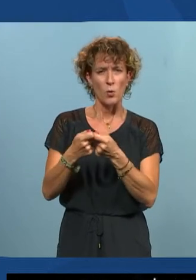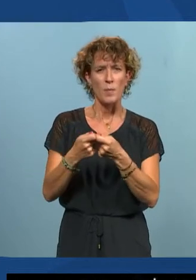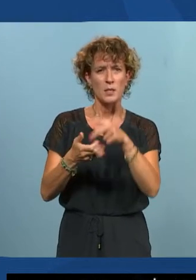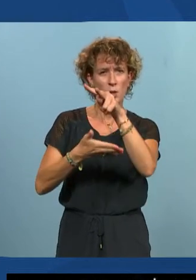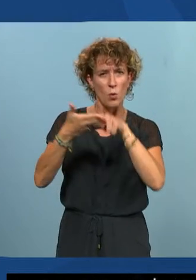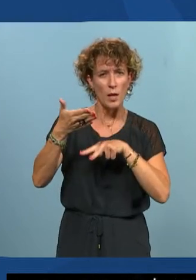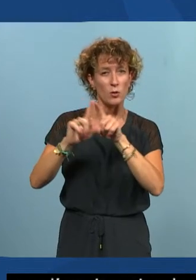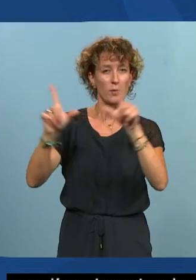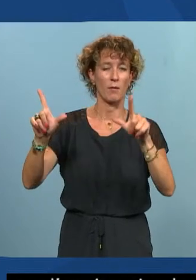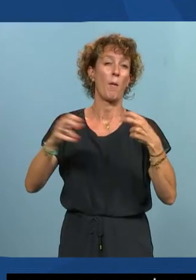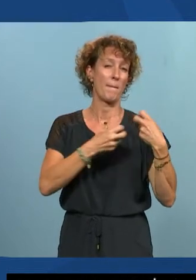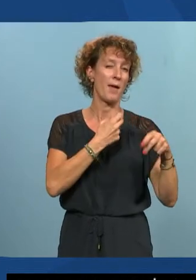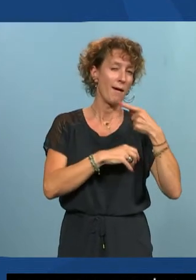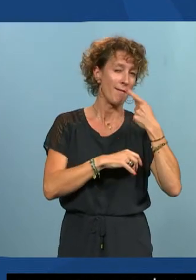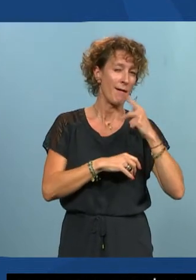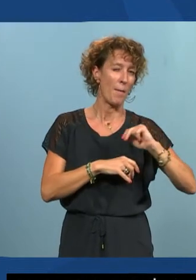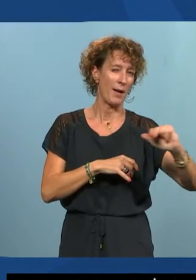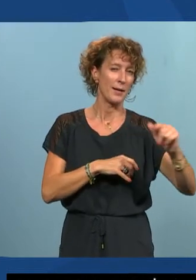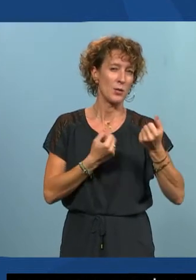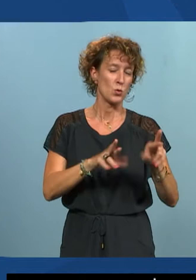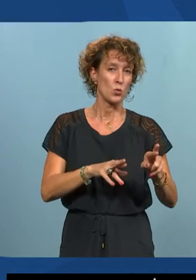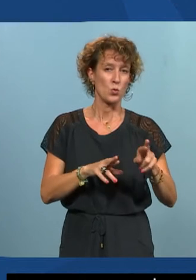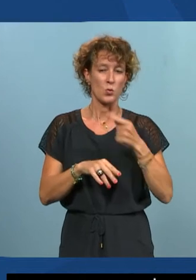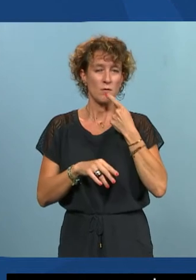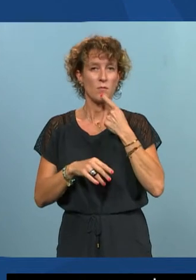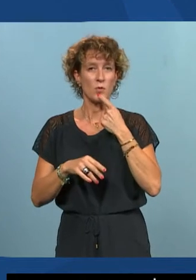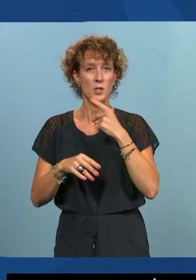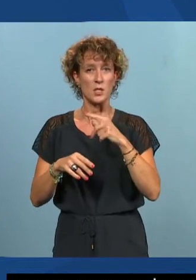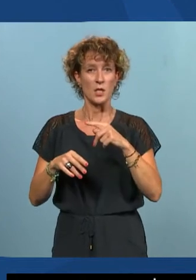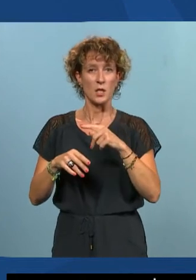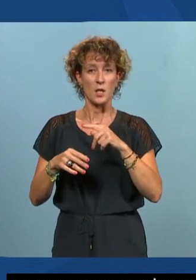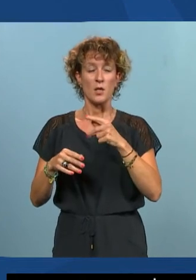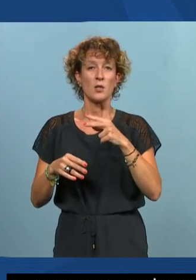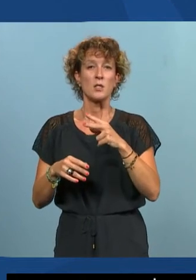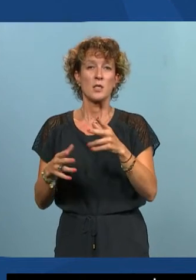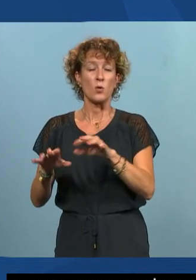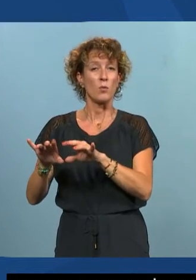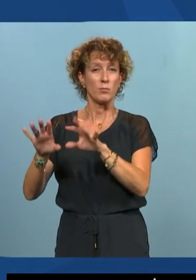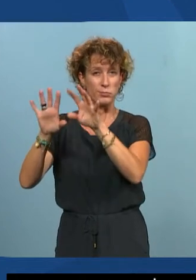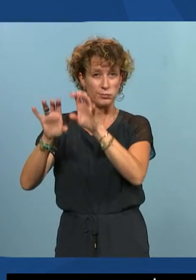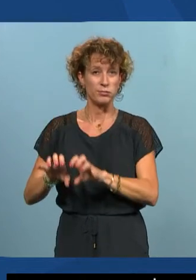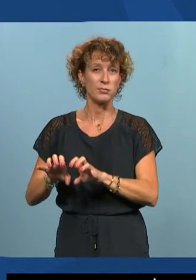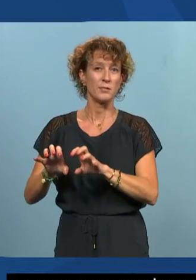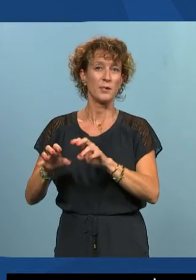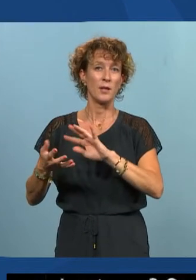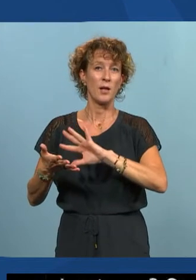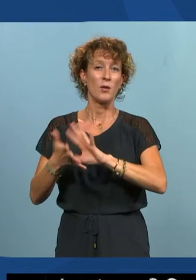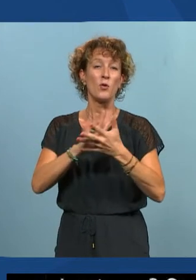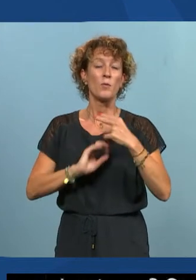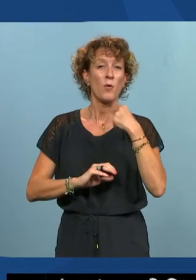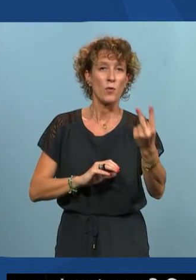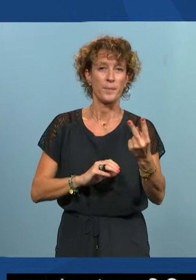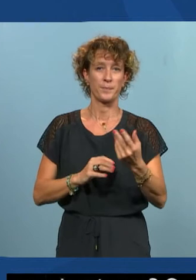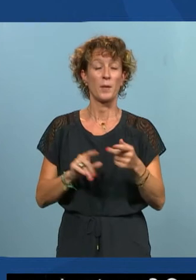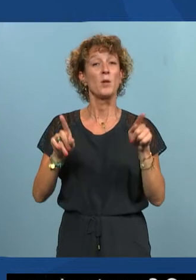parlera probablement tout à l'heure des lecteurs d'écran qui sont des outils qui vont permettre de vocaliser une interface ou de la transformer en braille et puis on a des règles qui touchent les contenus